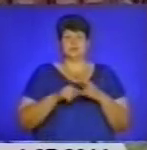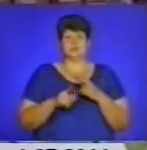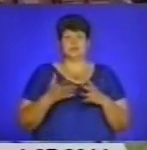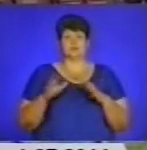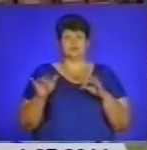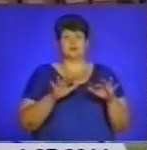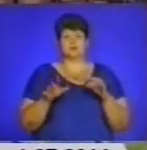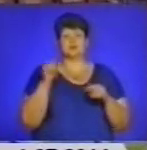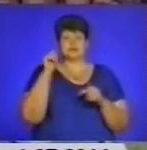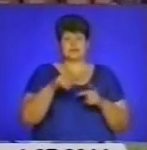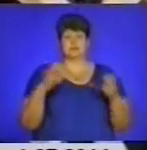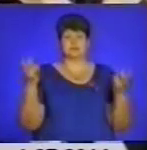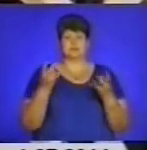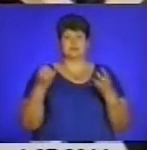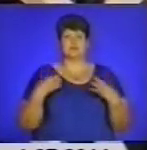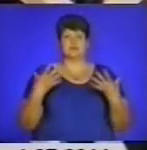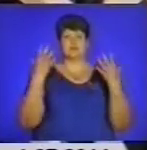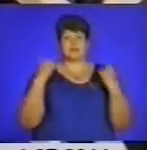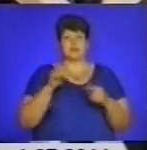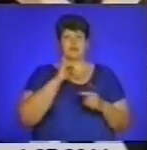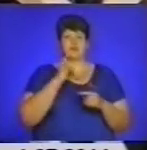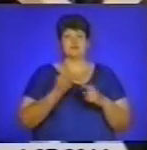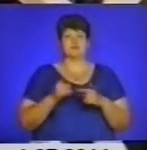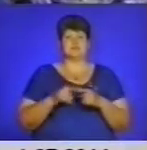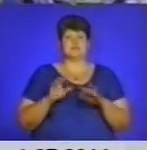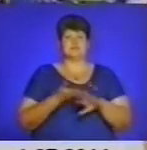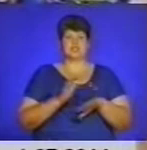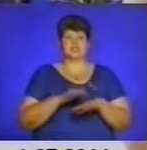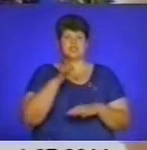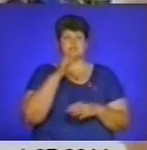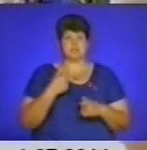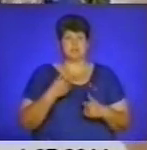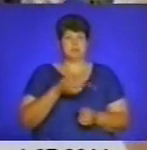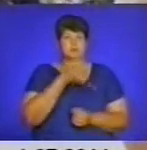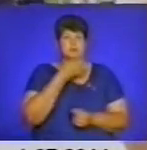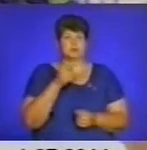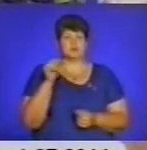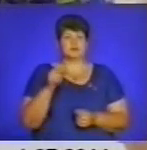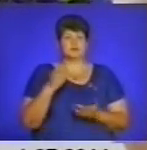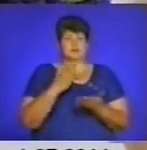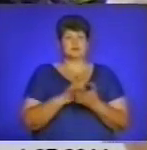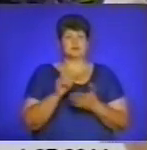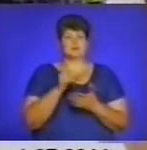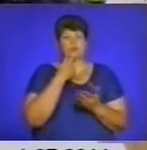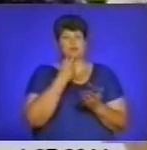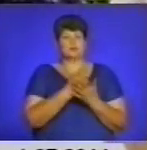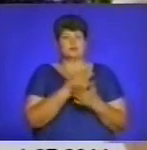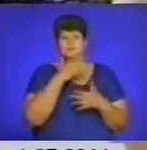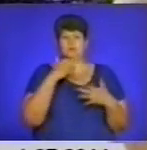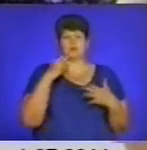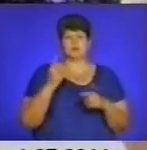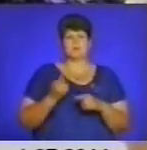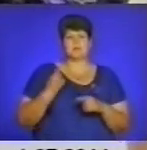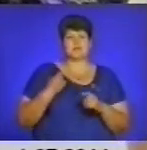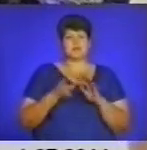Кажуть, що саме так потрібно святкувати День молоді у такі важкі часи. Мені подобається. Тут є на що подивитись. Дуже багато майстер